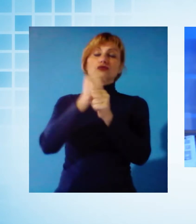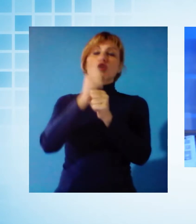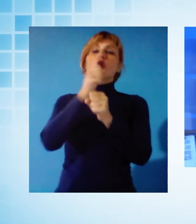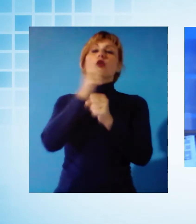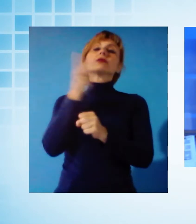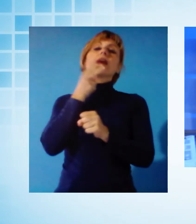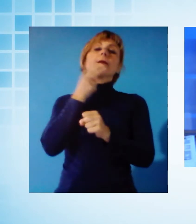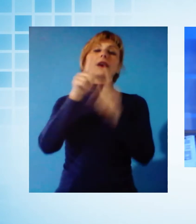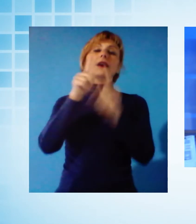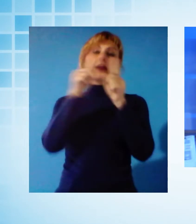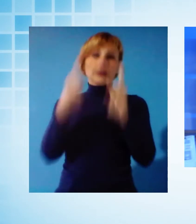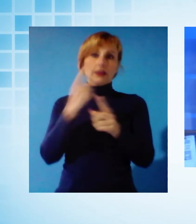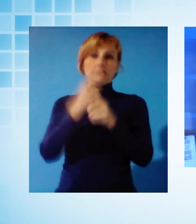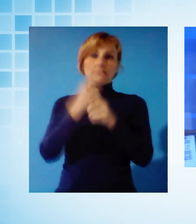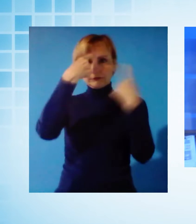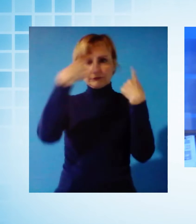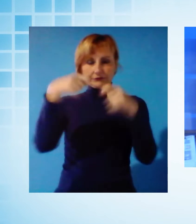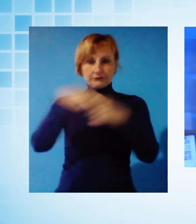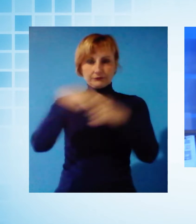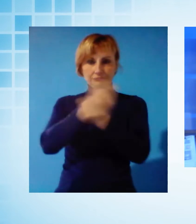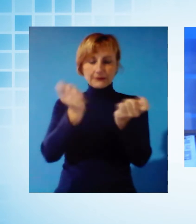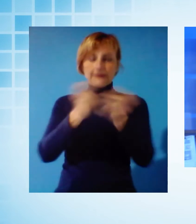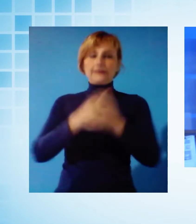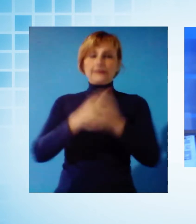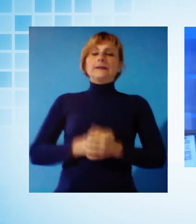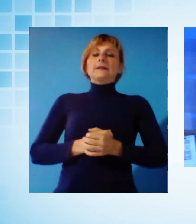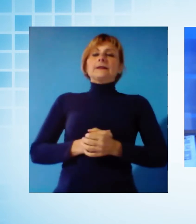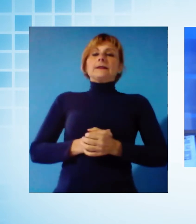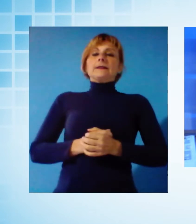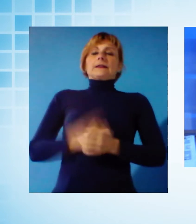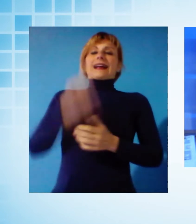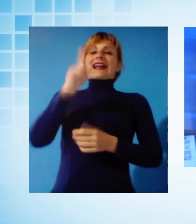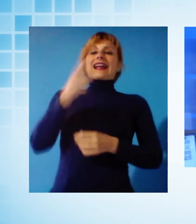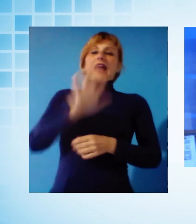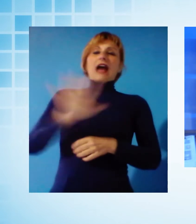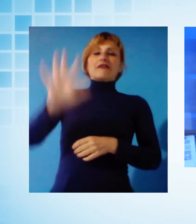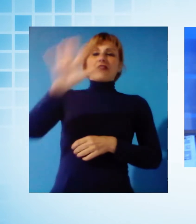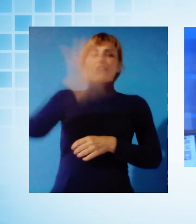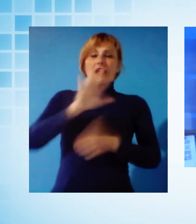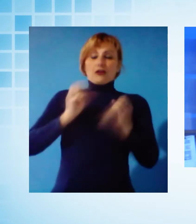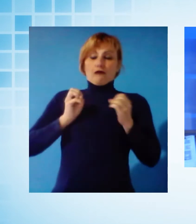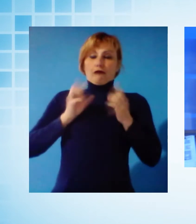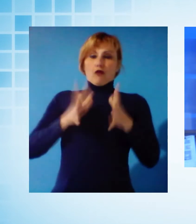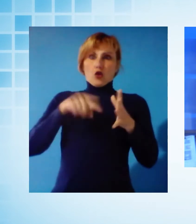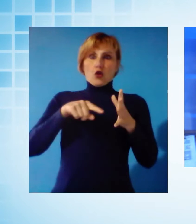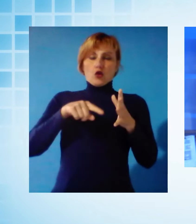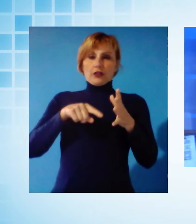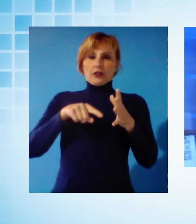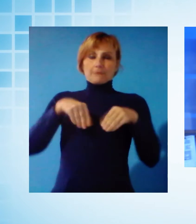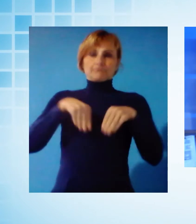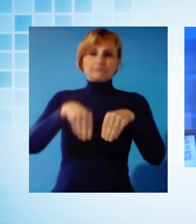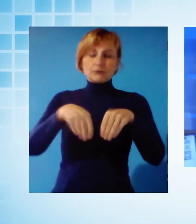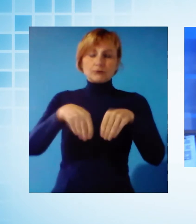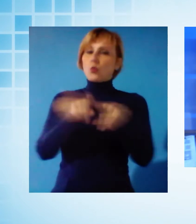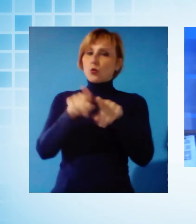Il mondo del volontariato in prima linea, anche in Garfagnana, soprattutto in questa fase, anche lì per la distribuzione adesso